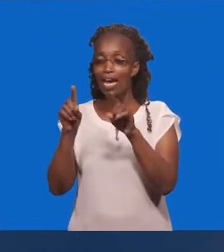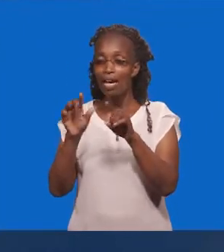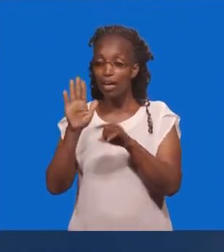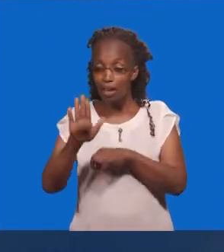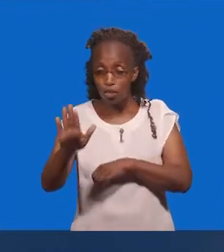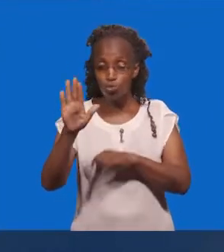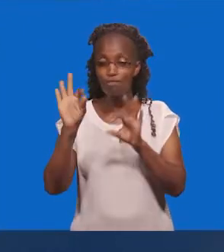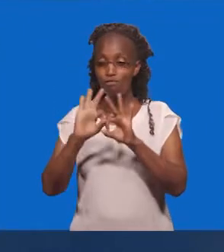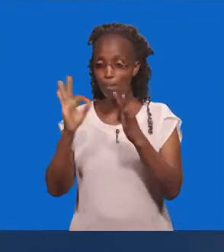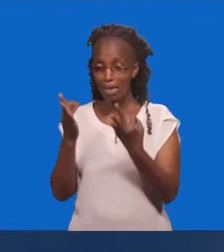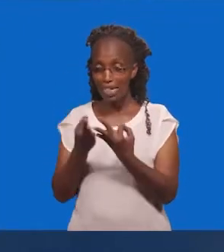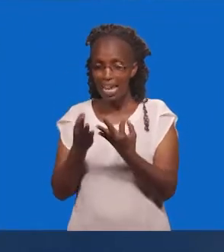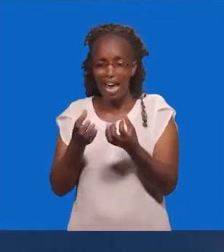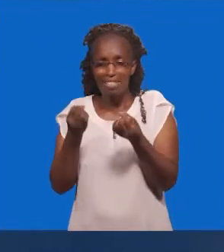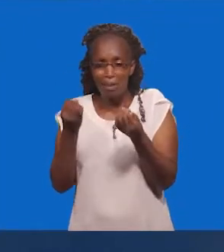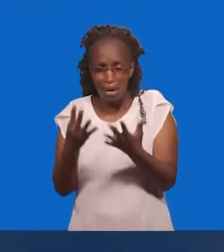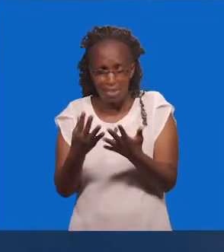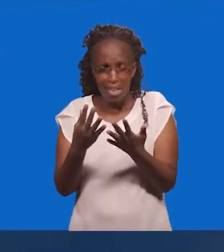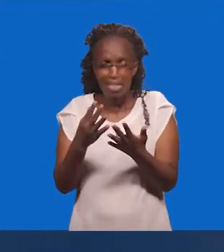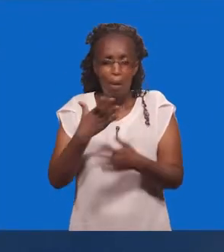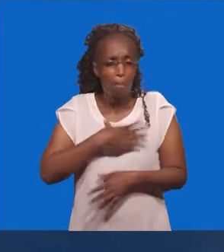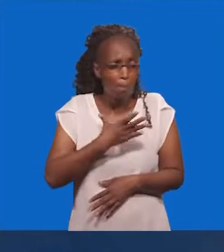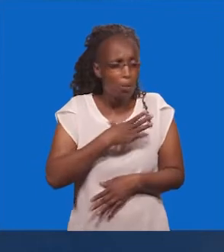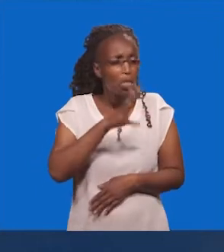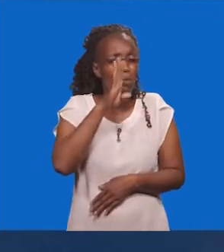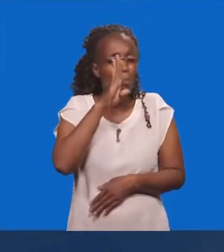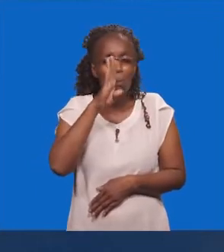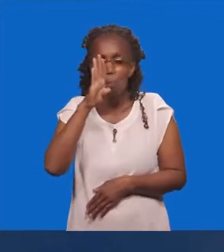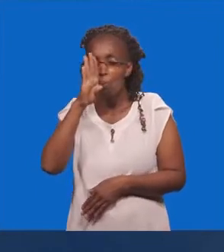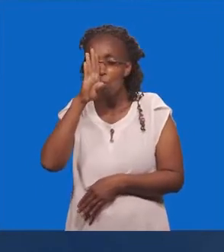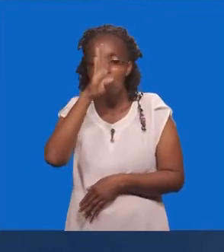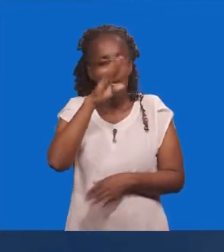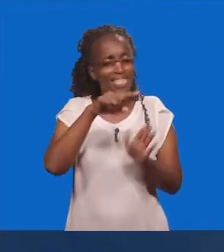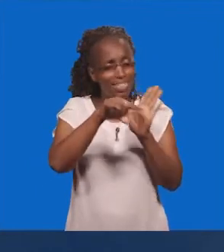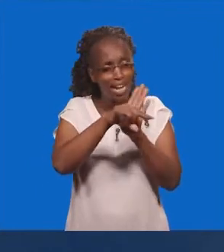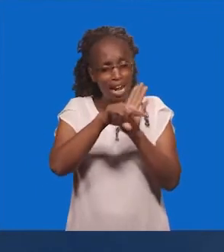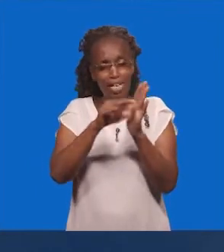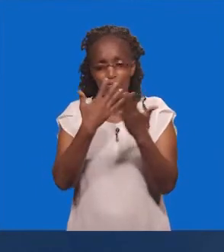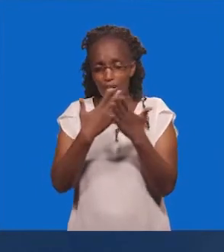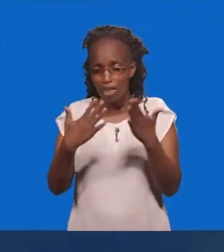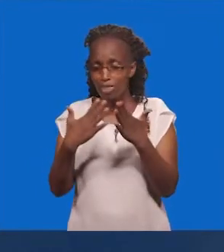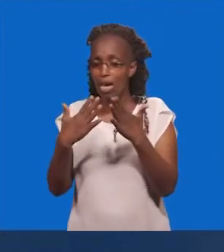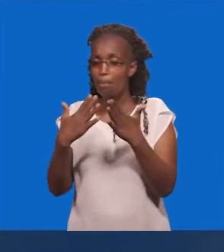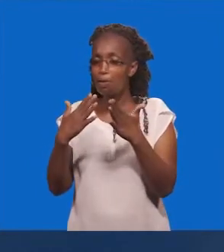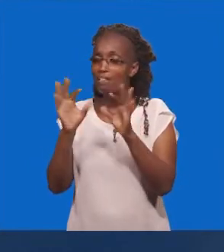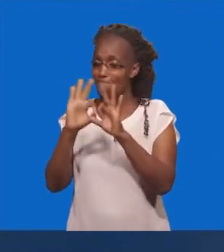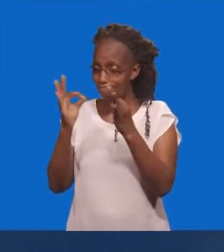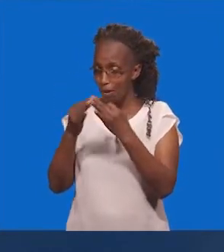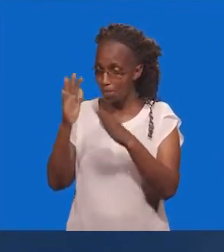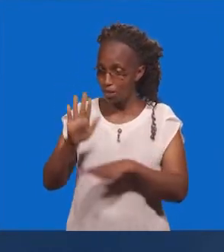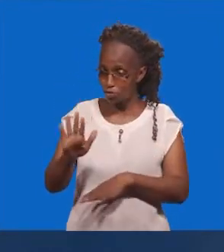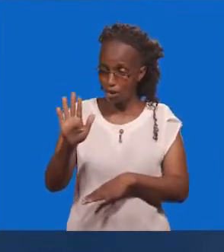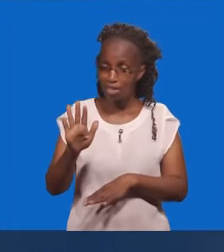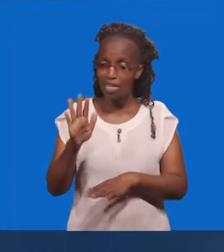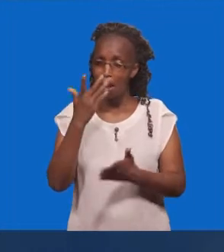Atakama Kuliweza Kuongelewa Kitu Fulani Kikaweza Kutamuku Ata Njuhu Ya Familia Yako Kikaweza Kutamuku